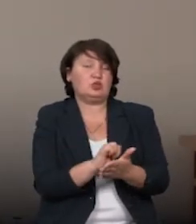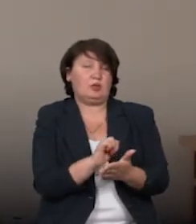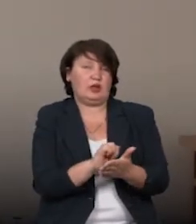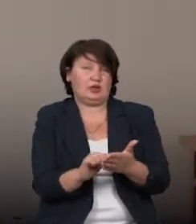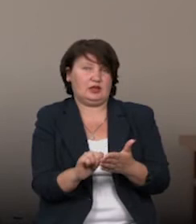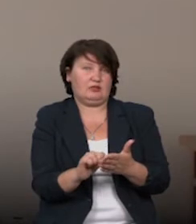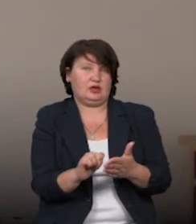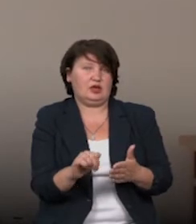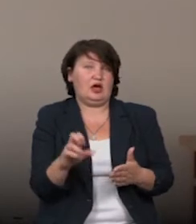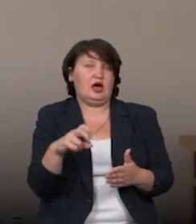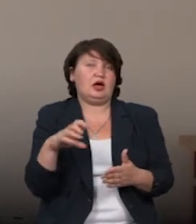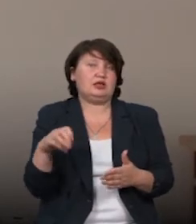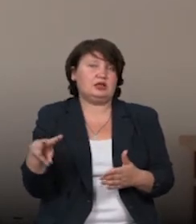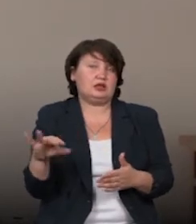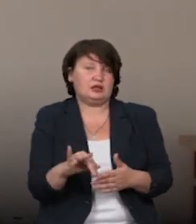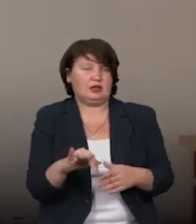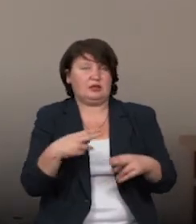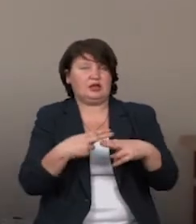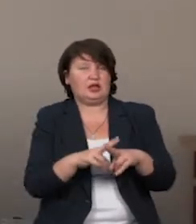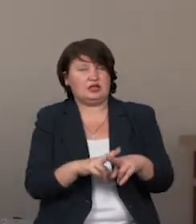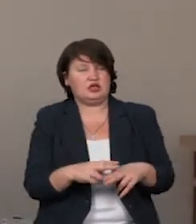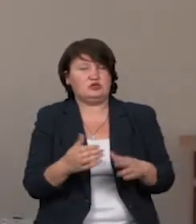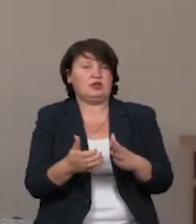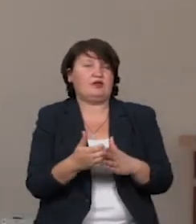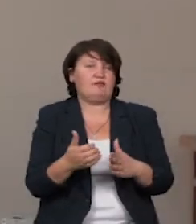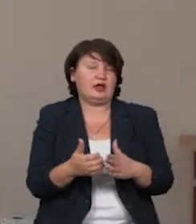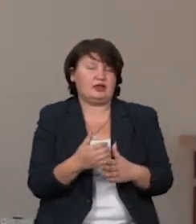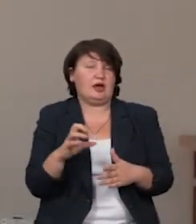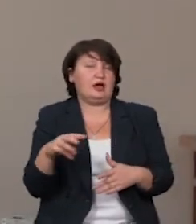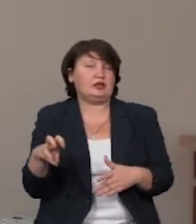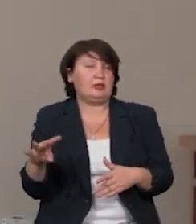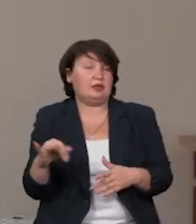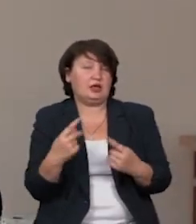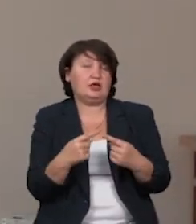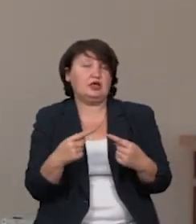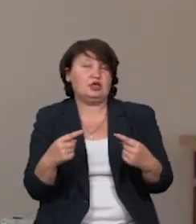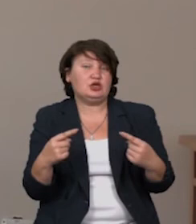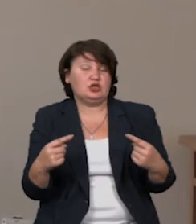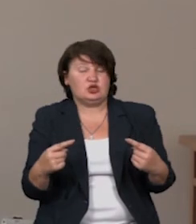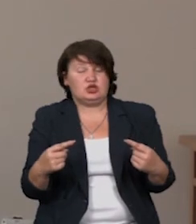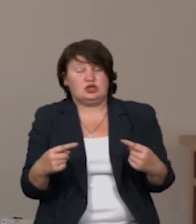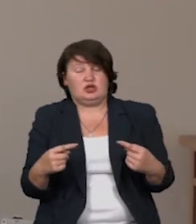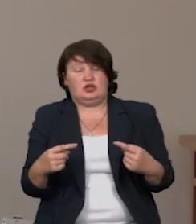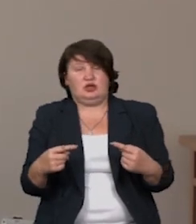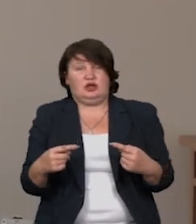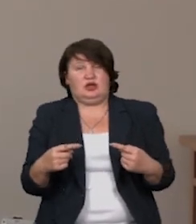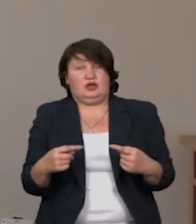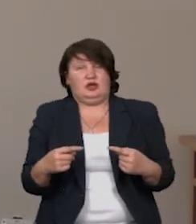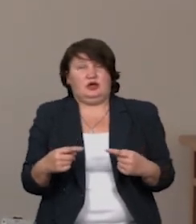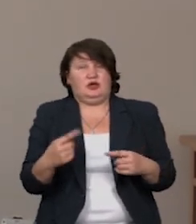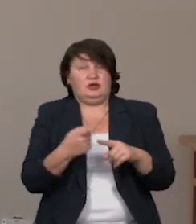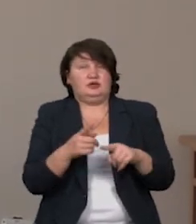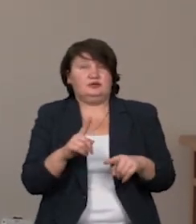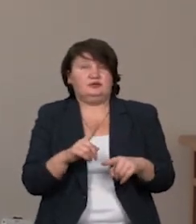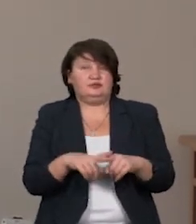з усіма актами огляду технічного стану, дефектними актами і тому подібне, актами втрат, скласти реставраційні